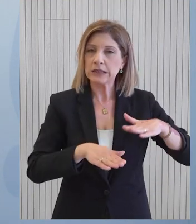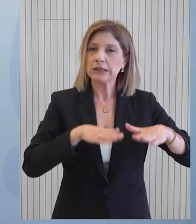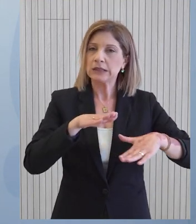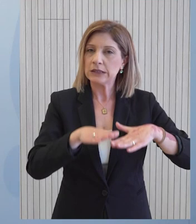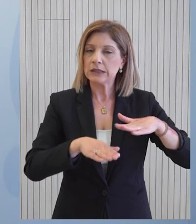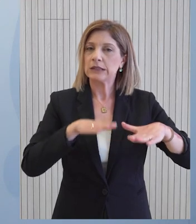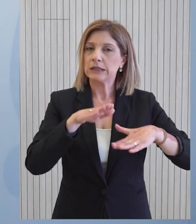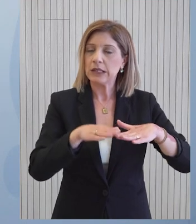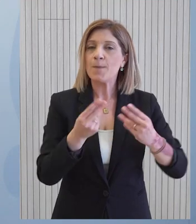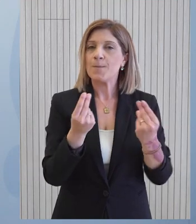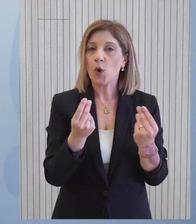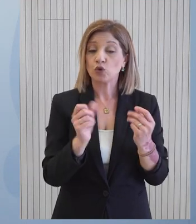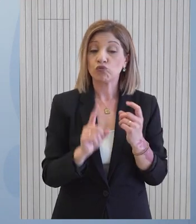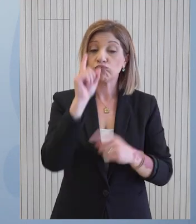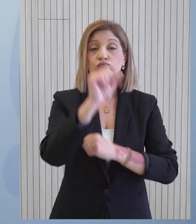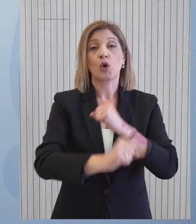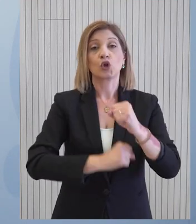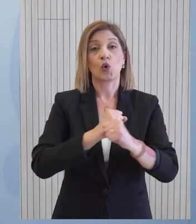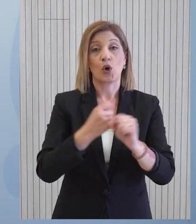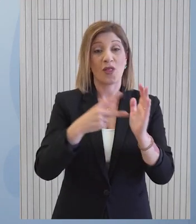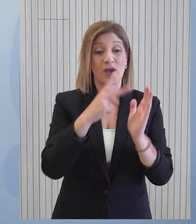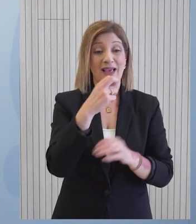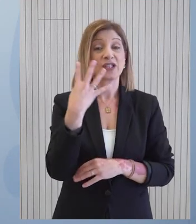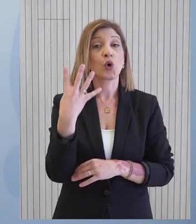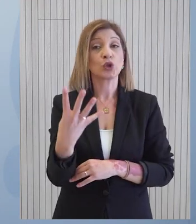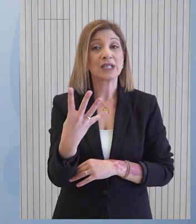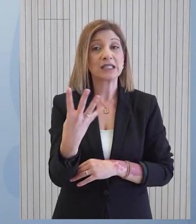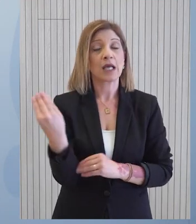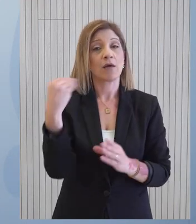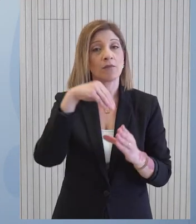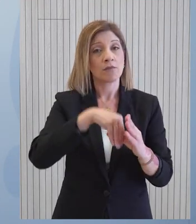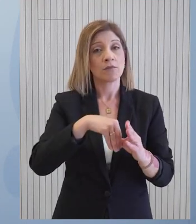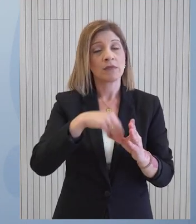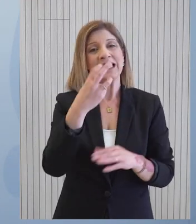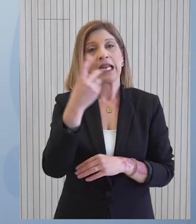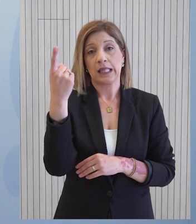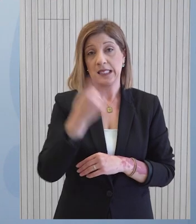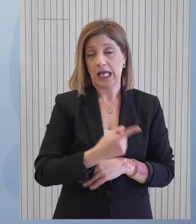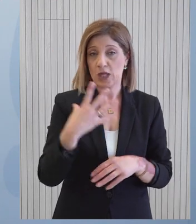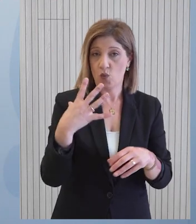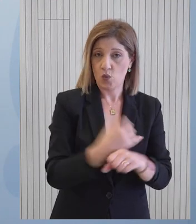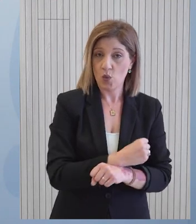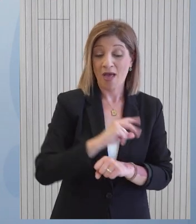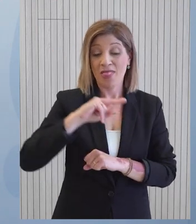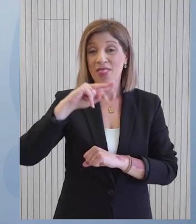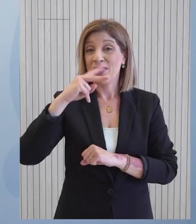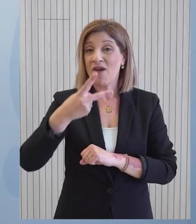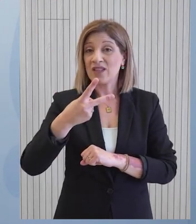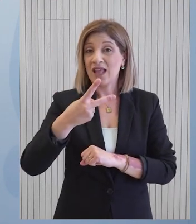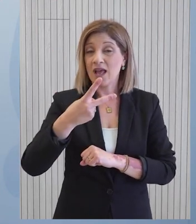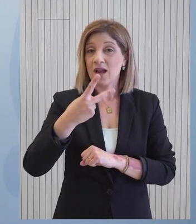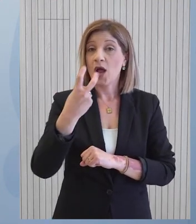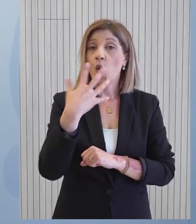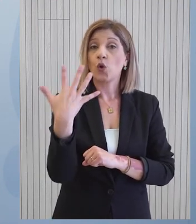θα ελοποιηθεί ως εξής. Τον πρώτο χρόνο, το 2024 θα καλυφθεί ποσοστό 30%. Τον δεύτερο χρόνο, το